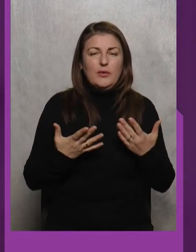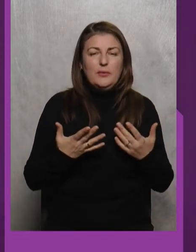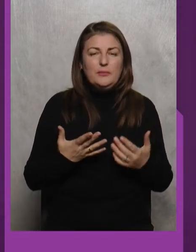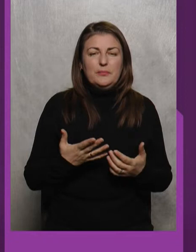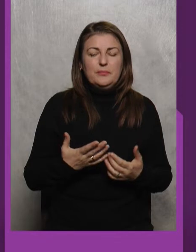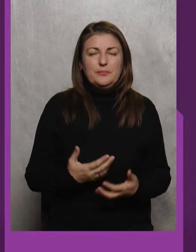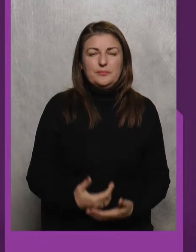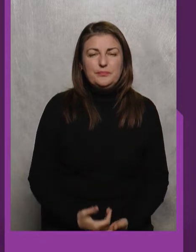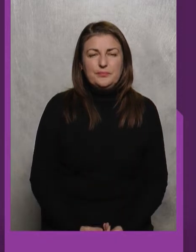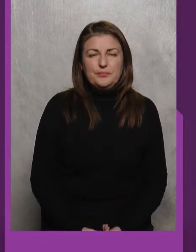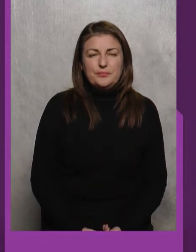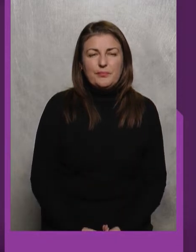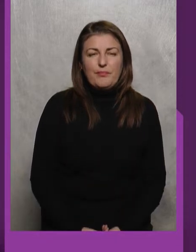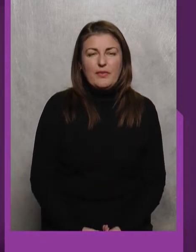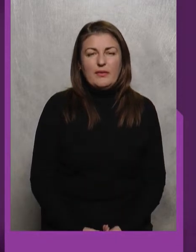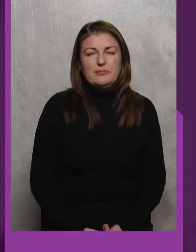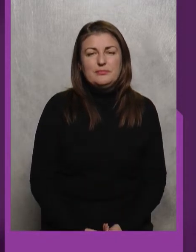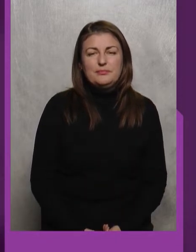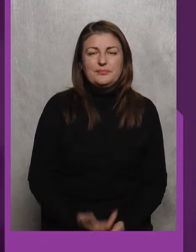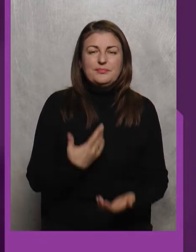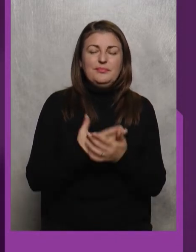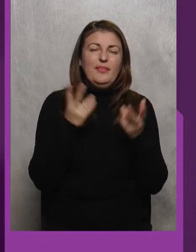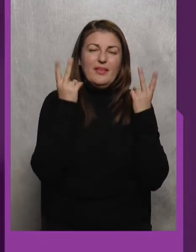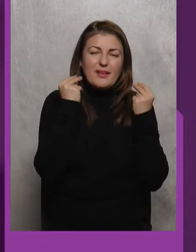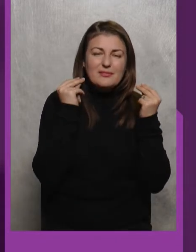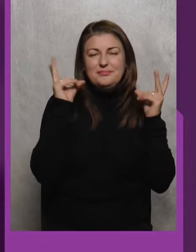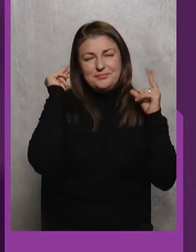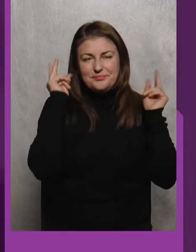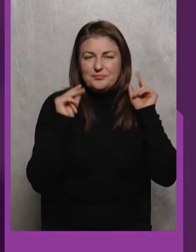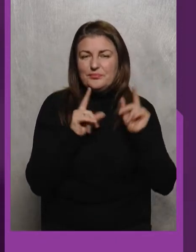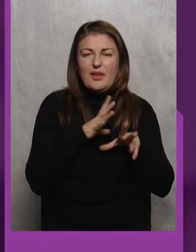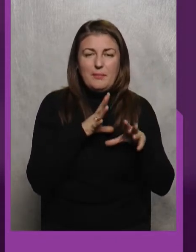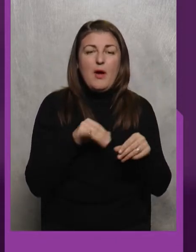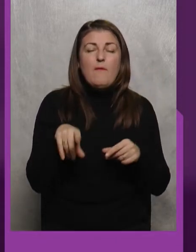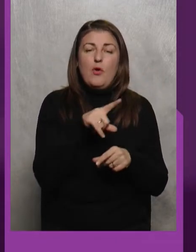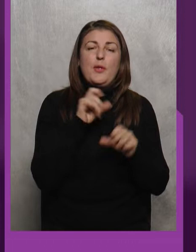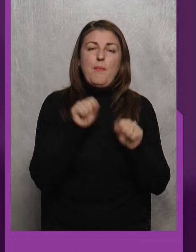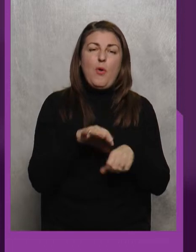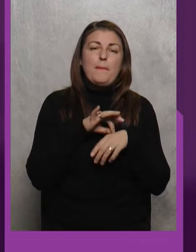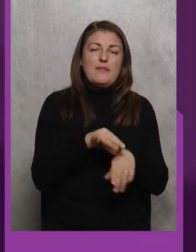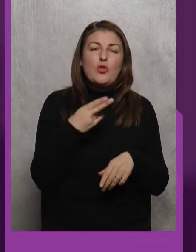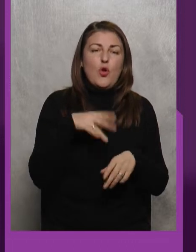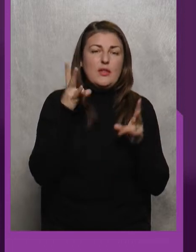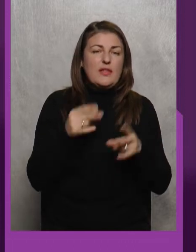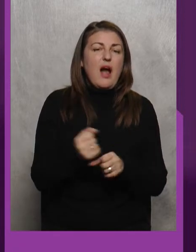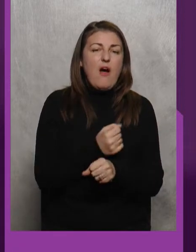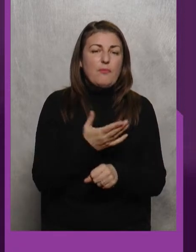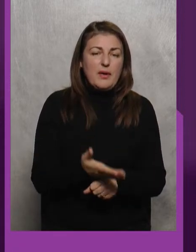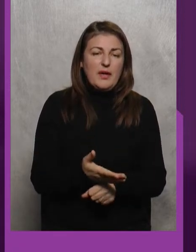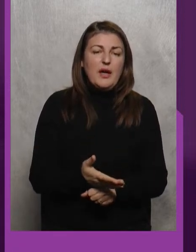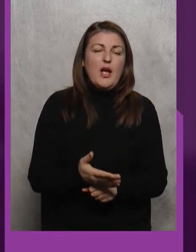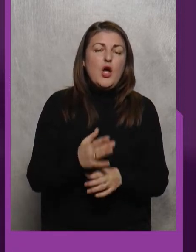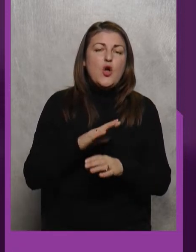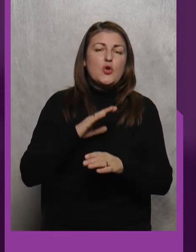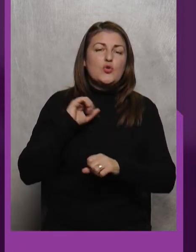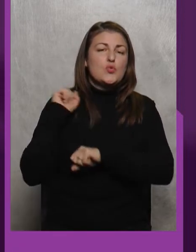Якихсь Ну там Ціх кліпсів Звичайно Звичайно Вони можуть привести до травми У